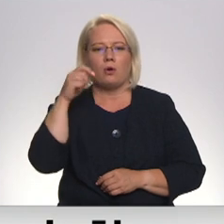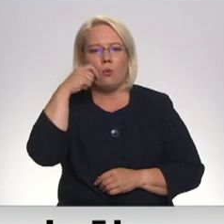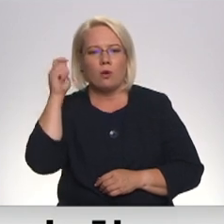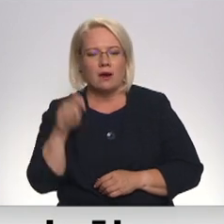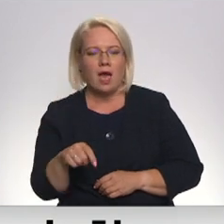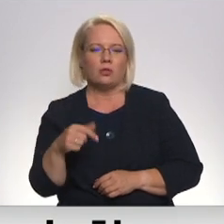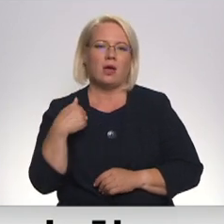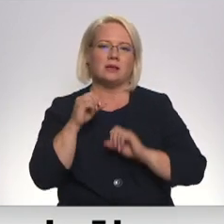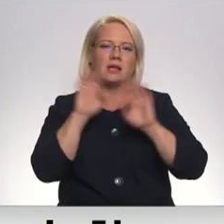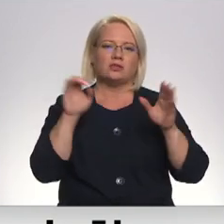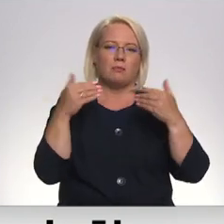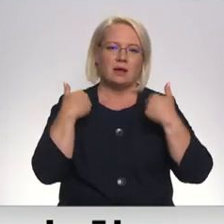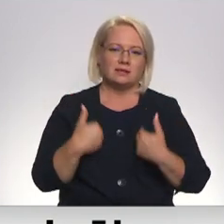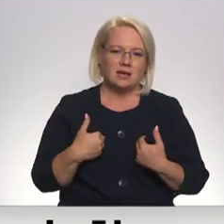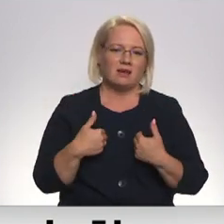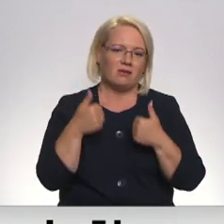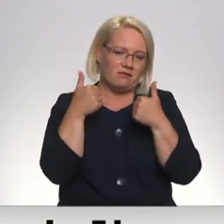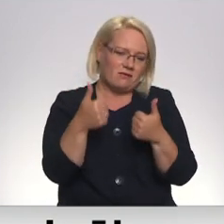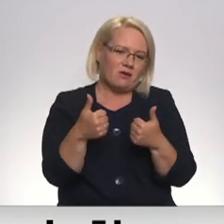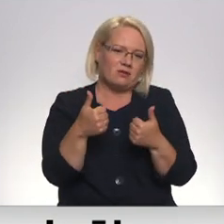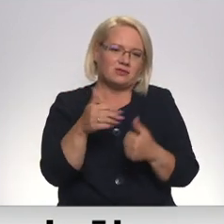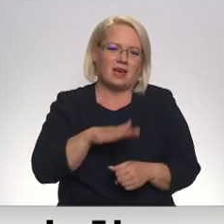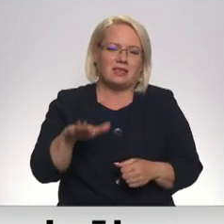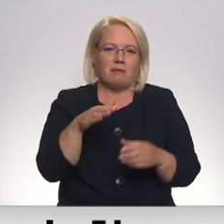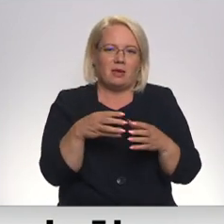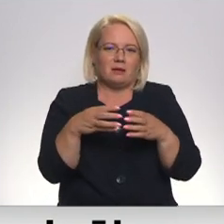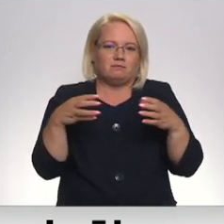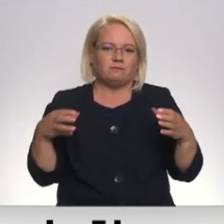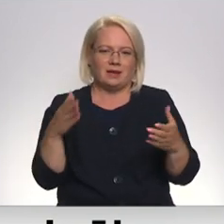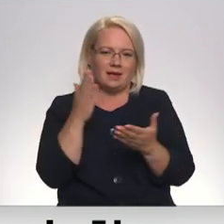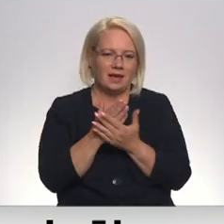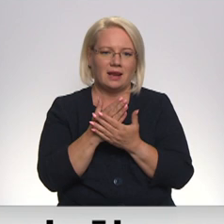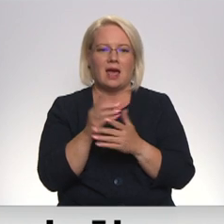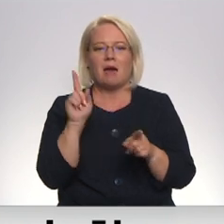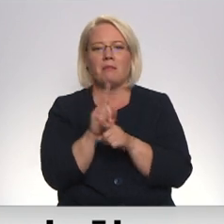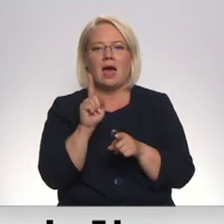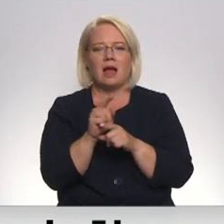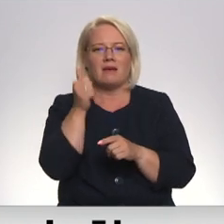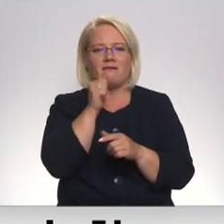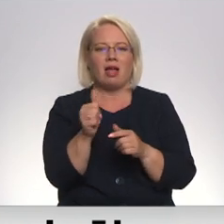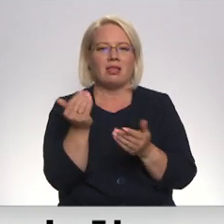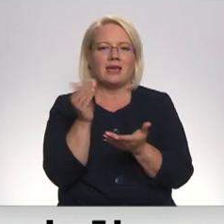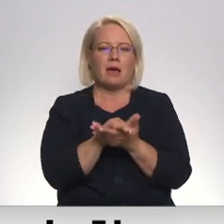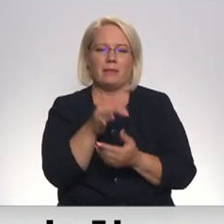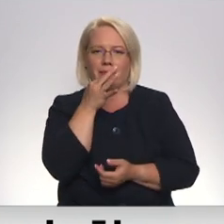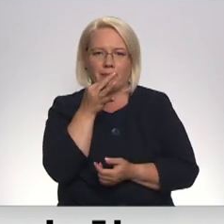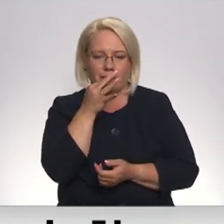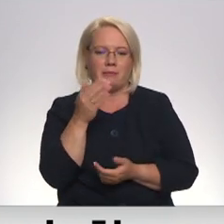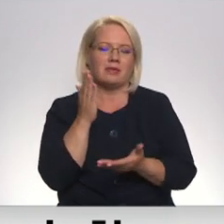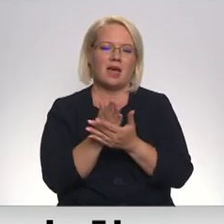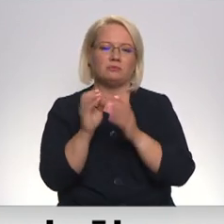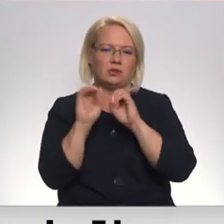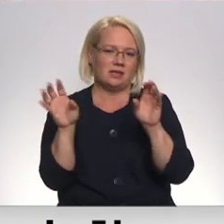izstāstīju, es par sevi izstāstīju. Vajag forši, ka dzimenes pieaugums lielāks. Brāļiem vēl nav sanācis iepazīties, bet es viņiem esmu